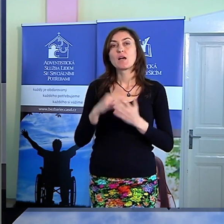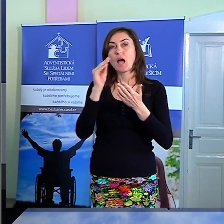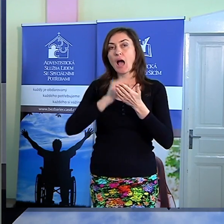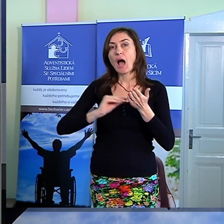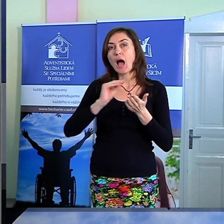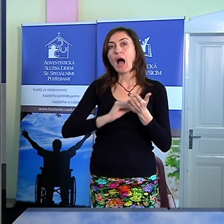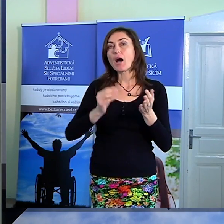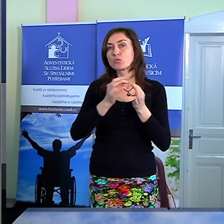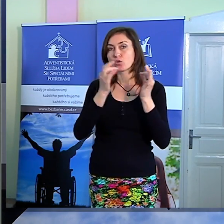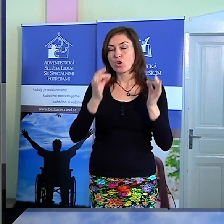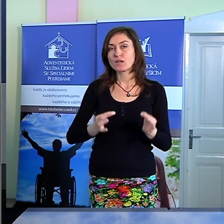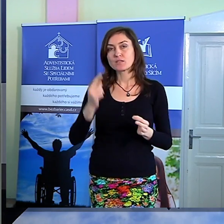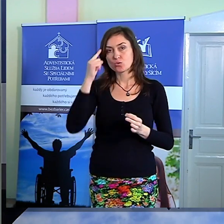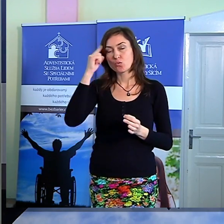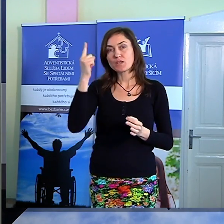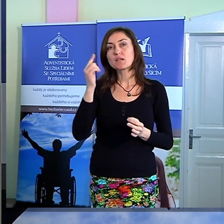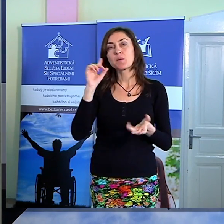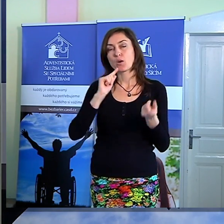o změně, která v jeho životě nastala.